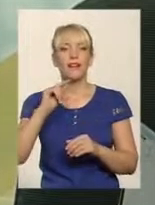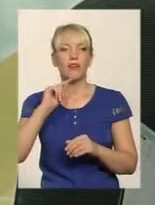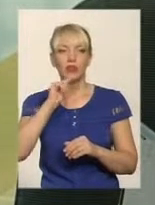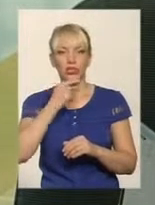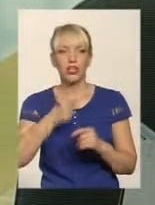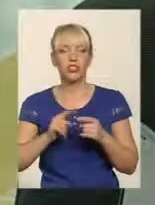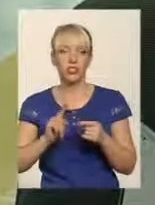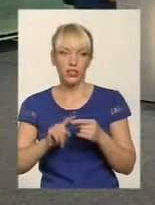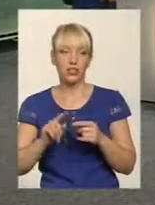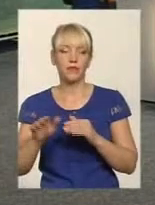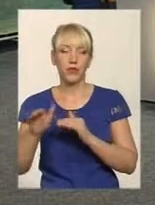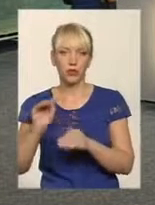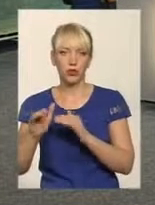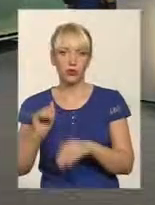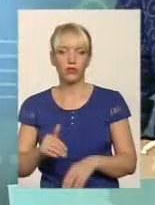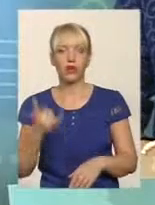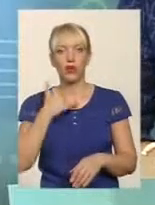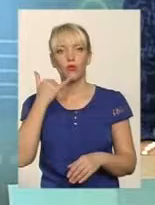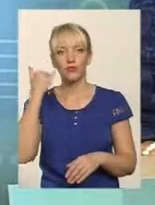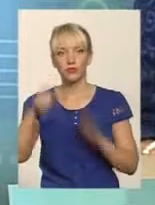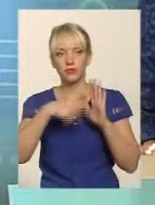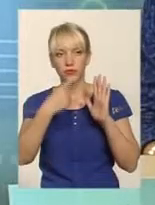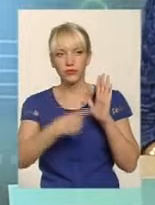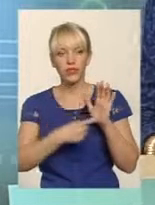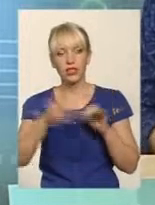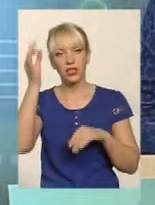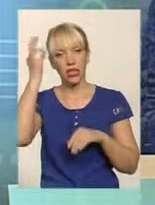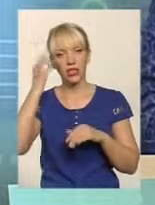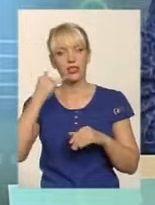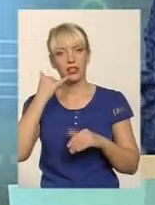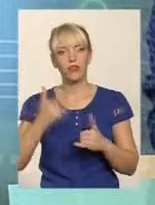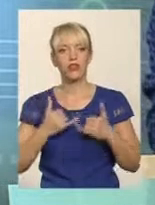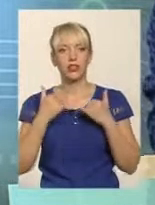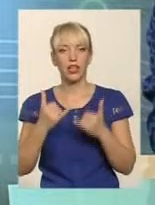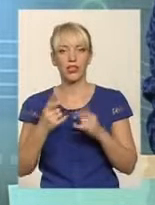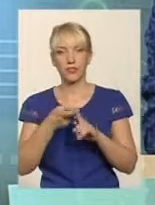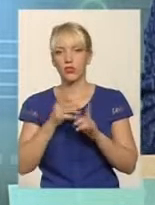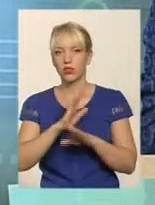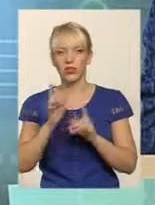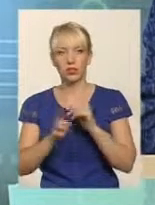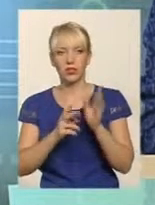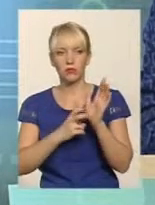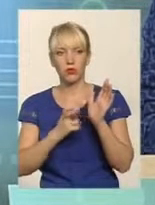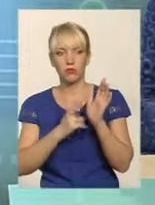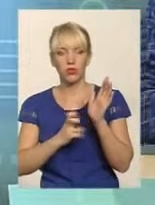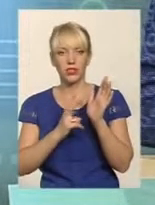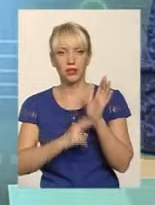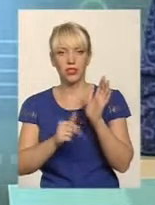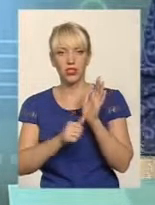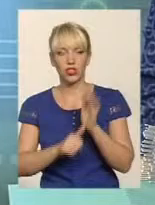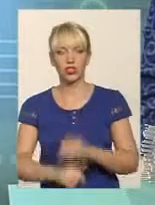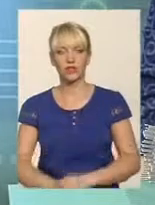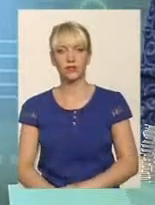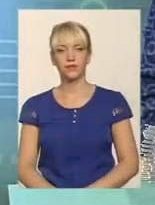матеріалів здійснюється кредитування нашого. У нас є телефонний дзвінок. Нагадаю, телефон для зв'язку незміни 700-776, код міста Хмельницького,